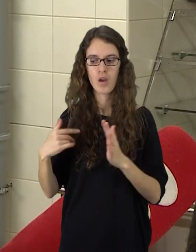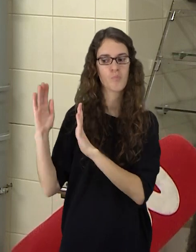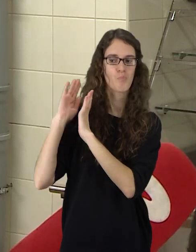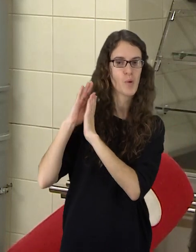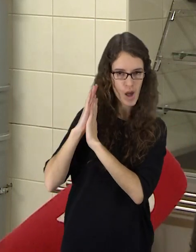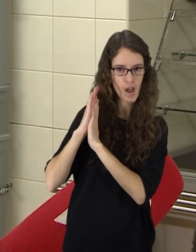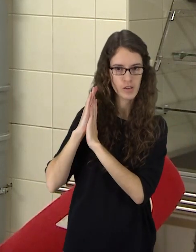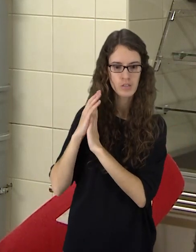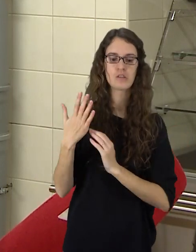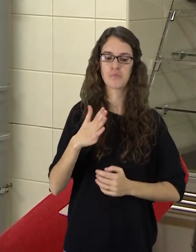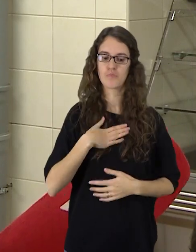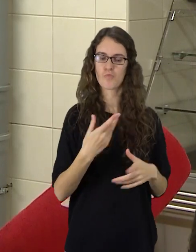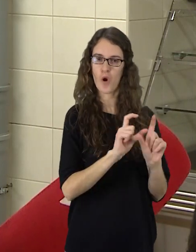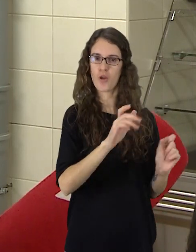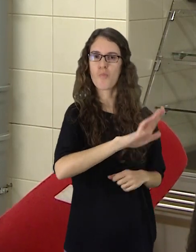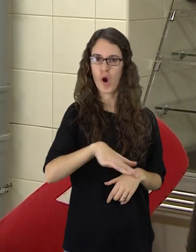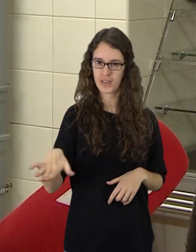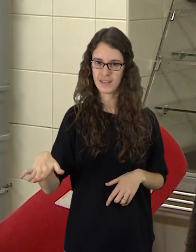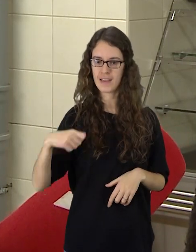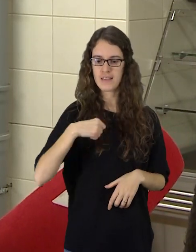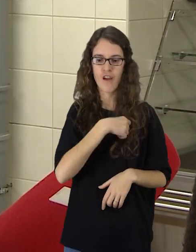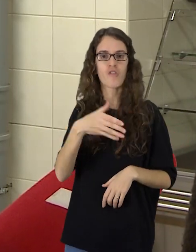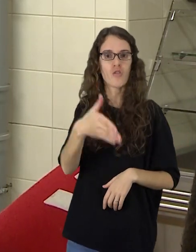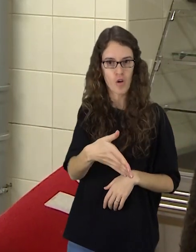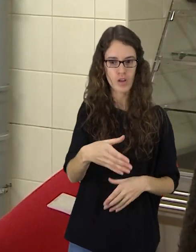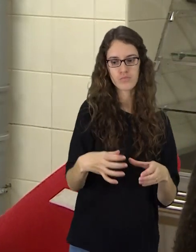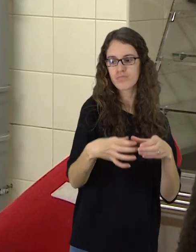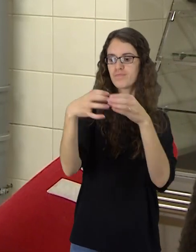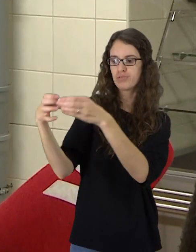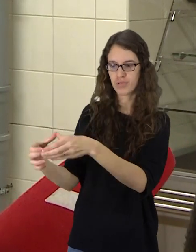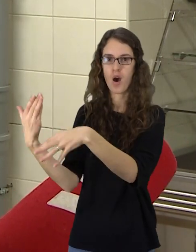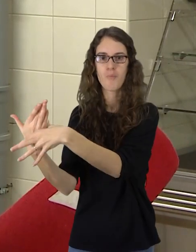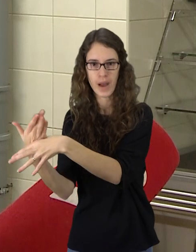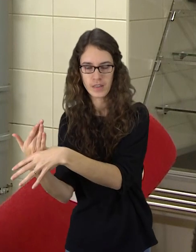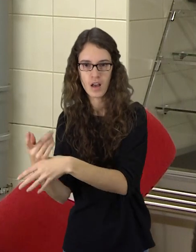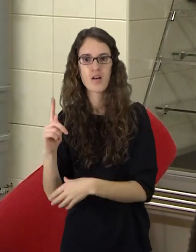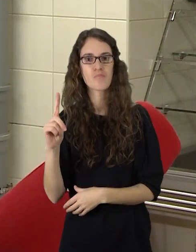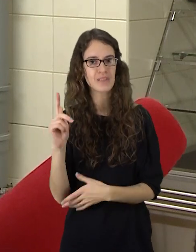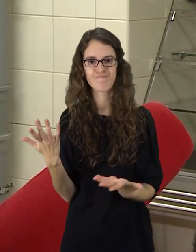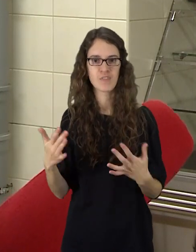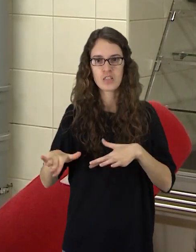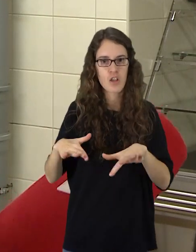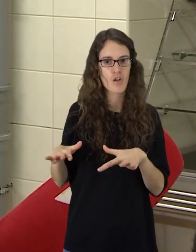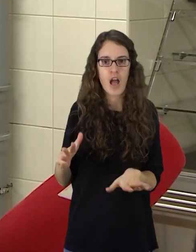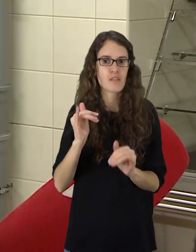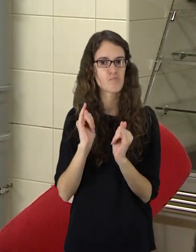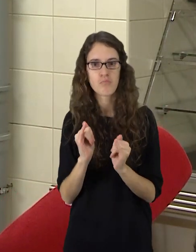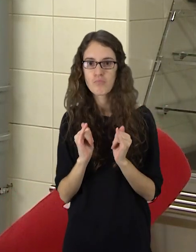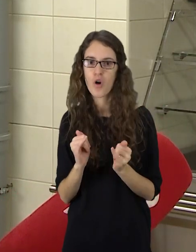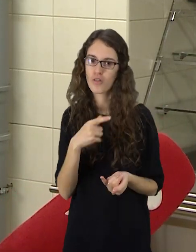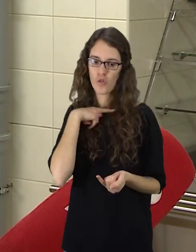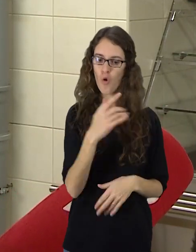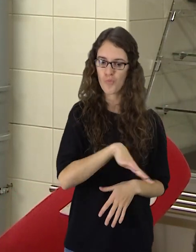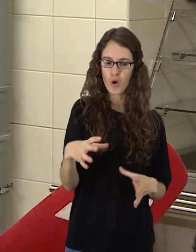šiuo metu pagelbėje ten, bet sąlygos irgi labai yra sudėtingos. Ir tų mokinių mes to skaičiaus tokio negalime duoti